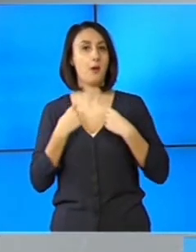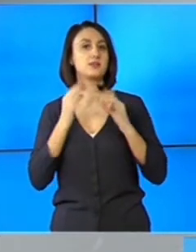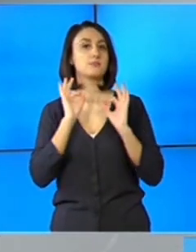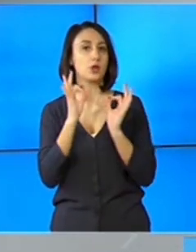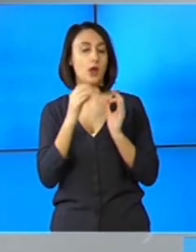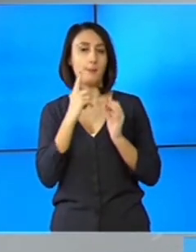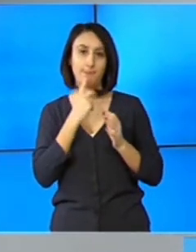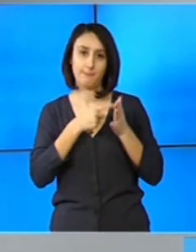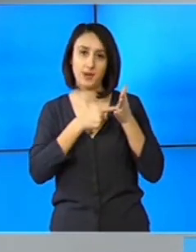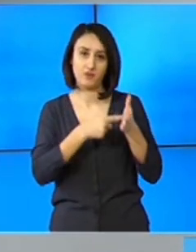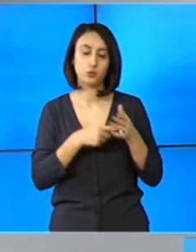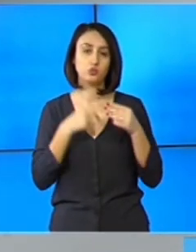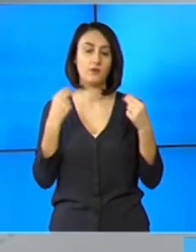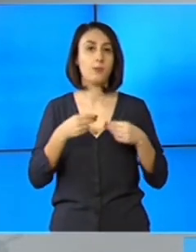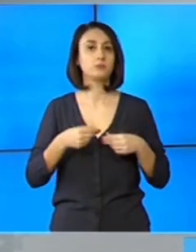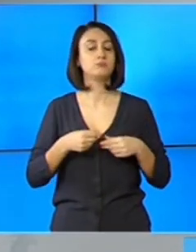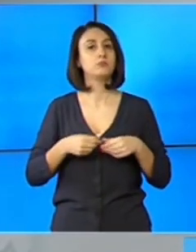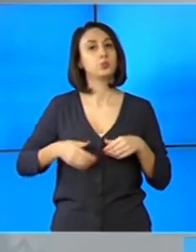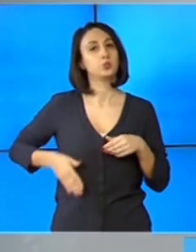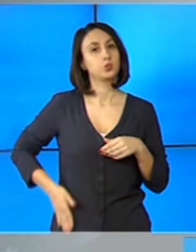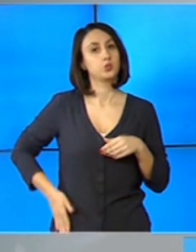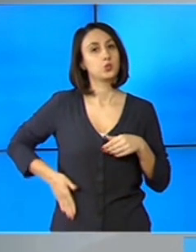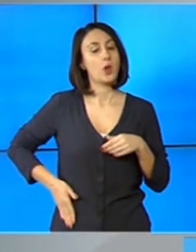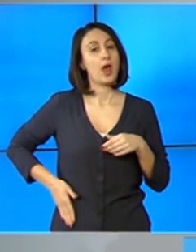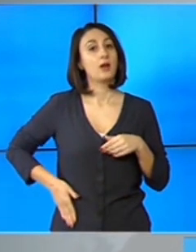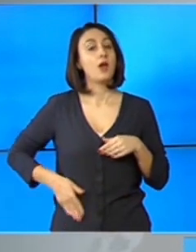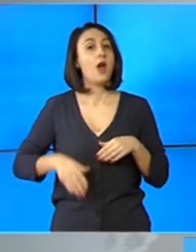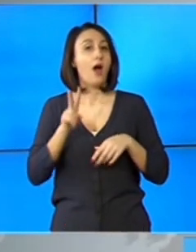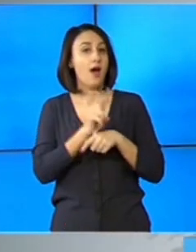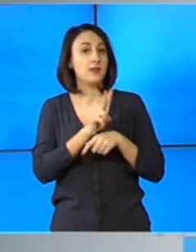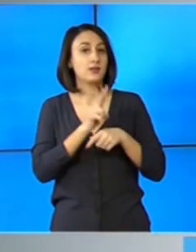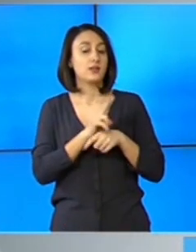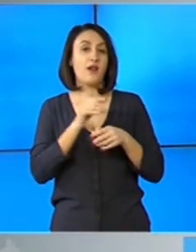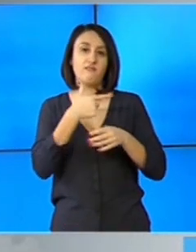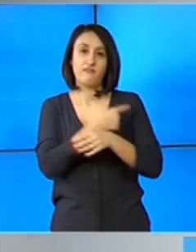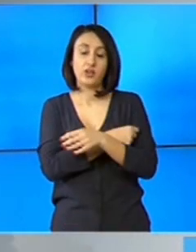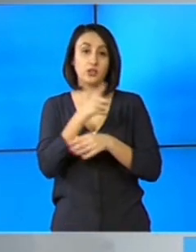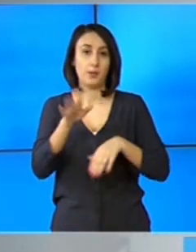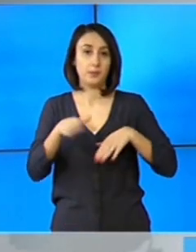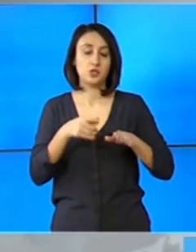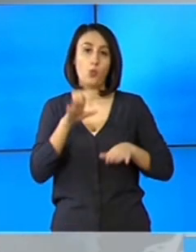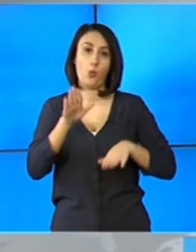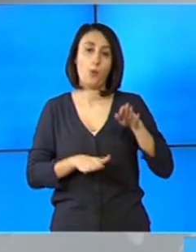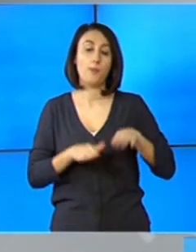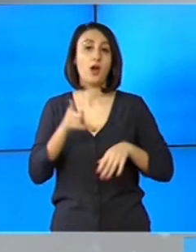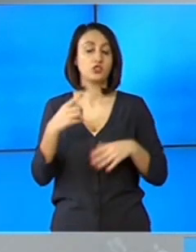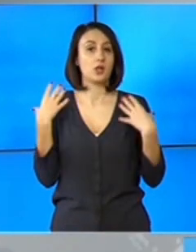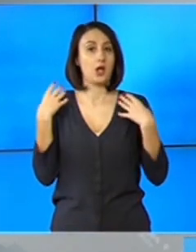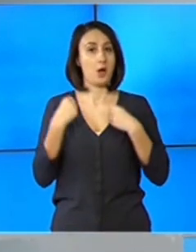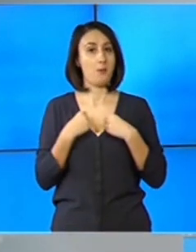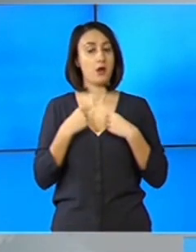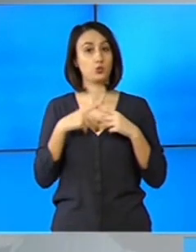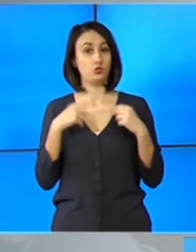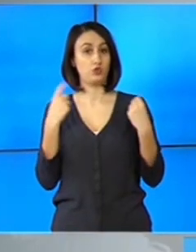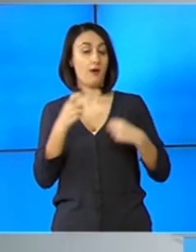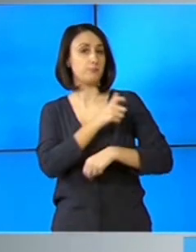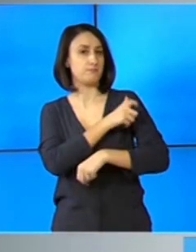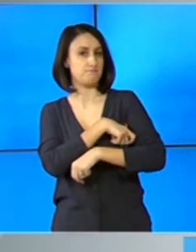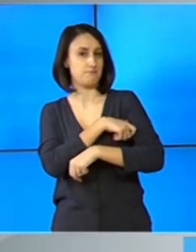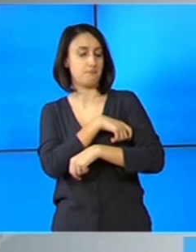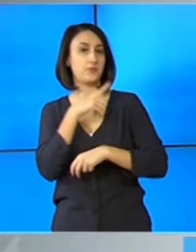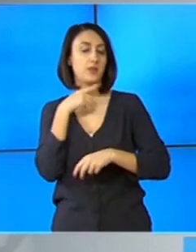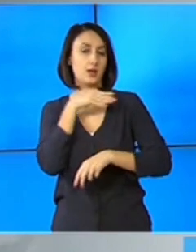specială prevăzută cu un fel de buzunar la mânecă. Asistenta care l-a vaccinat pe ministru a comparat cămașa acestuia cu matricolele pe